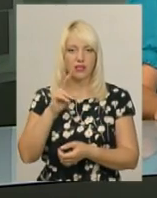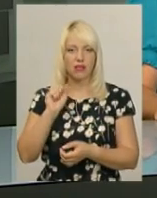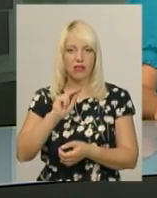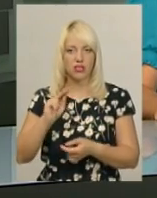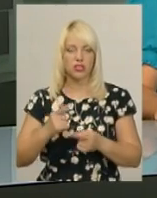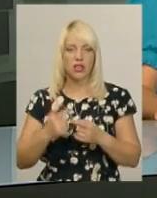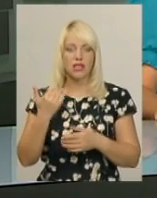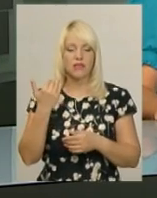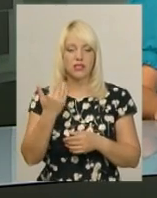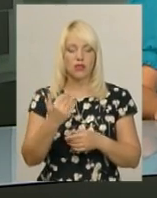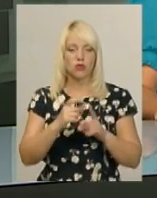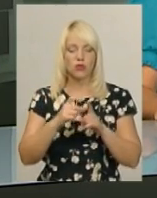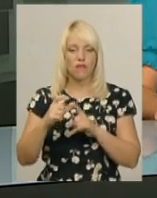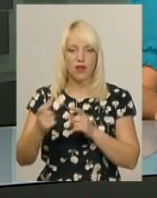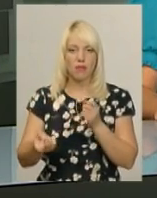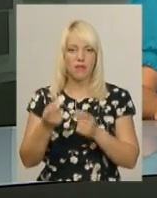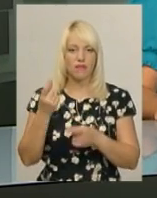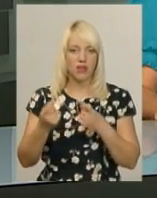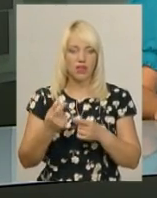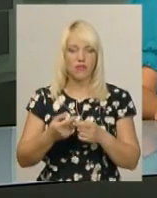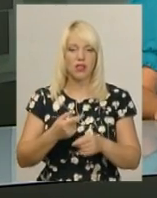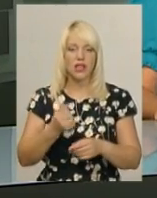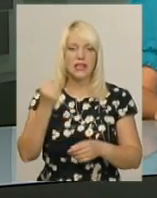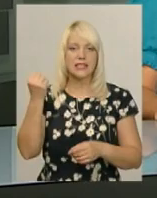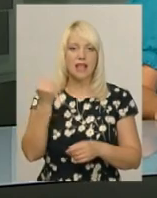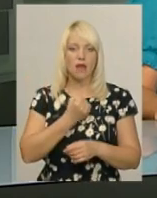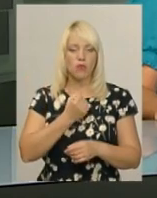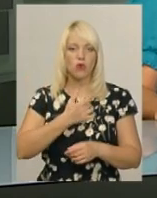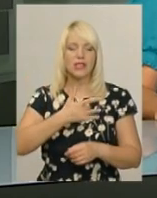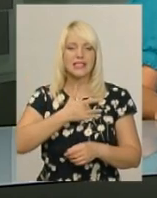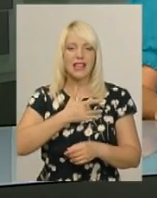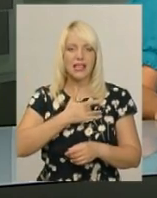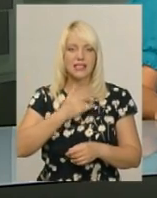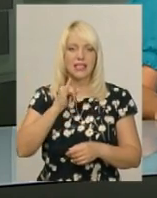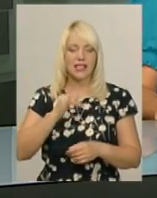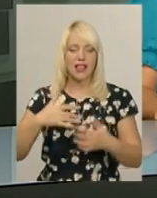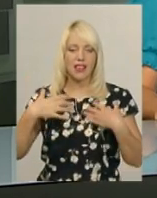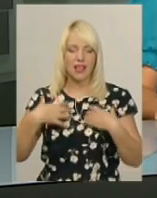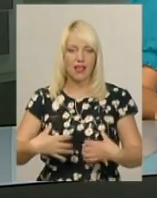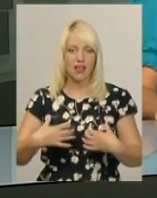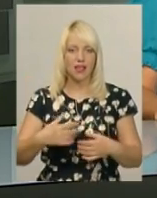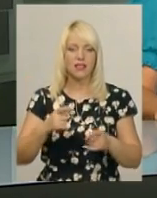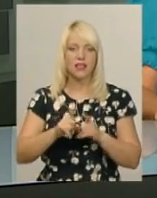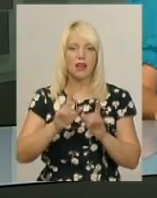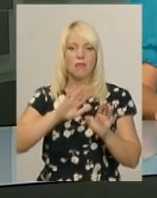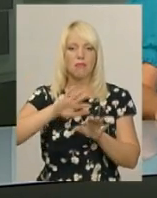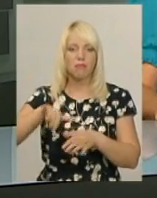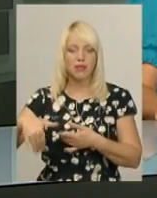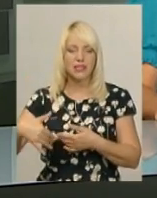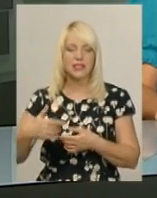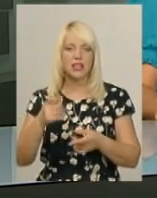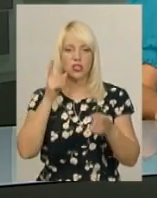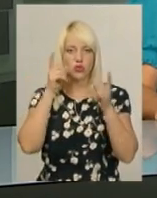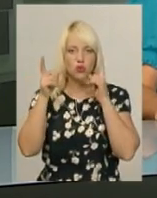словами, у Романа Миколаїва виявили ознаки забою серця і легенів, а також ознаки посттравматичного стресового розладу, який